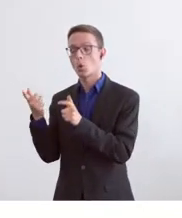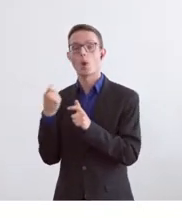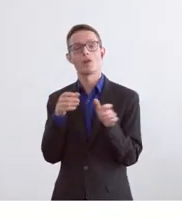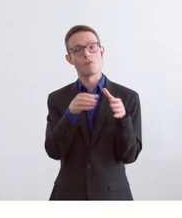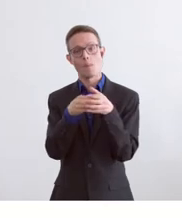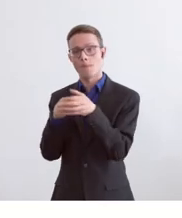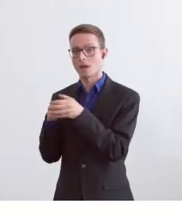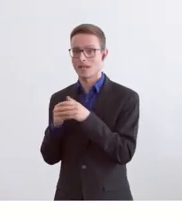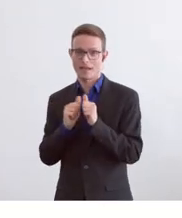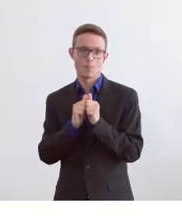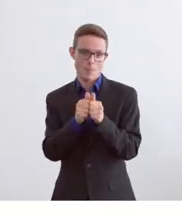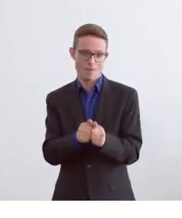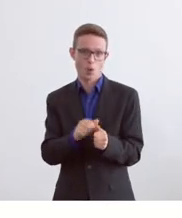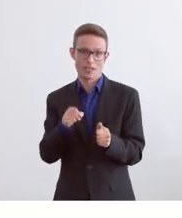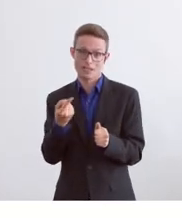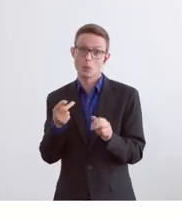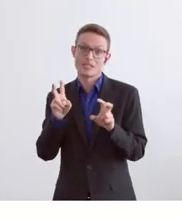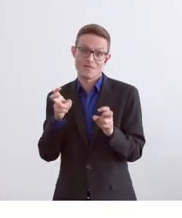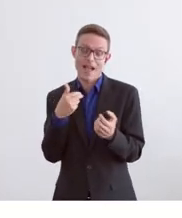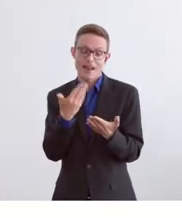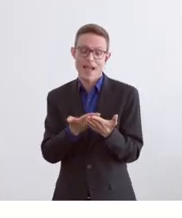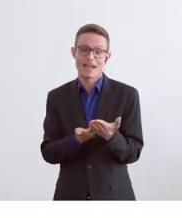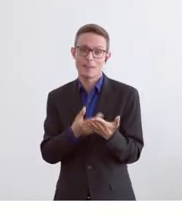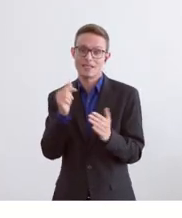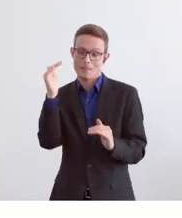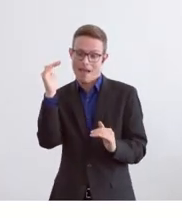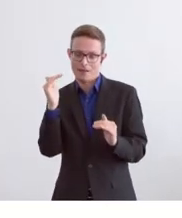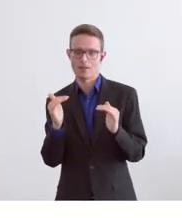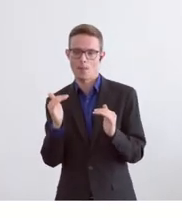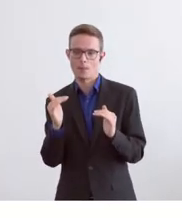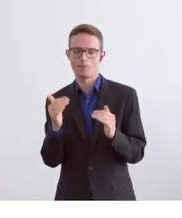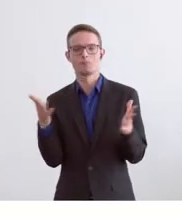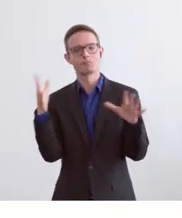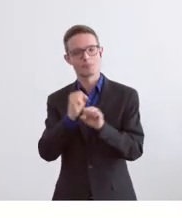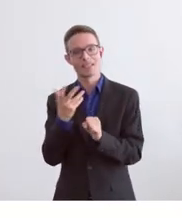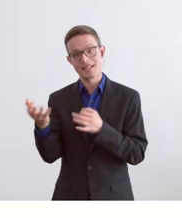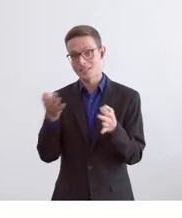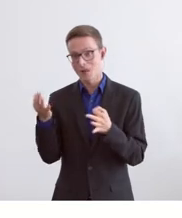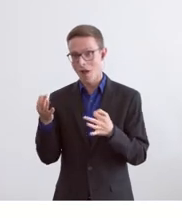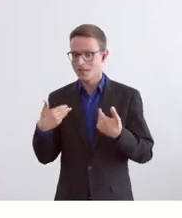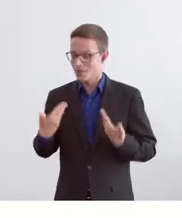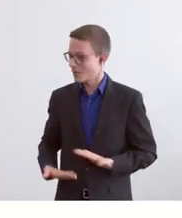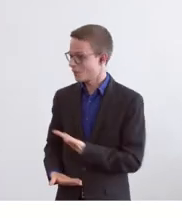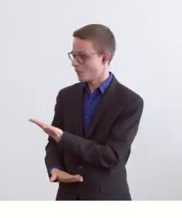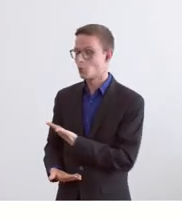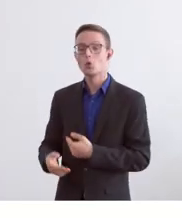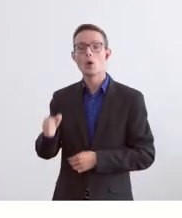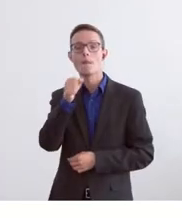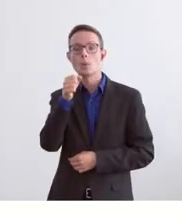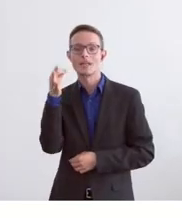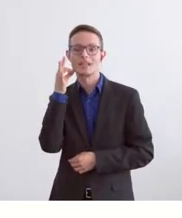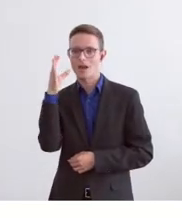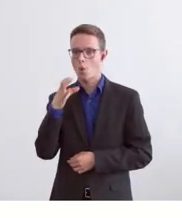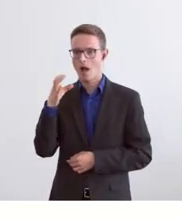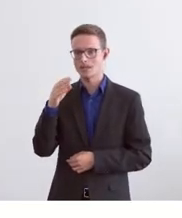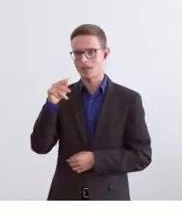befolgt haben. Sonst wurde das Ergebnis ein bisschen knapper und jetzt stehen wir gerne für Fragen, glaube ich, zur Verfügung, wie immer, moderiert von der Frage Kassanoff.